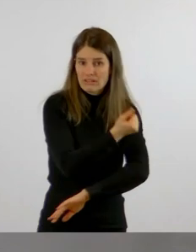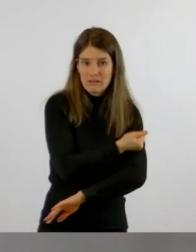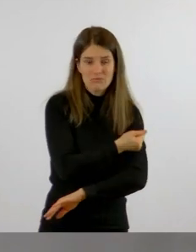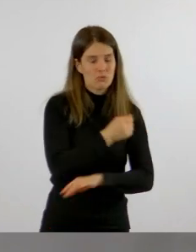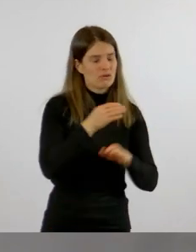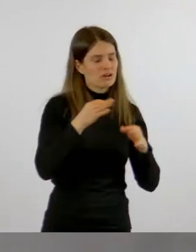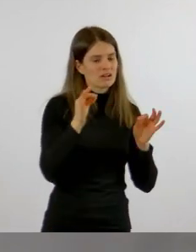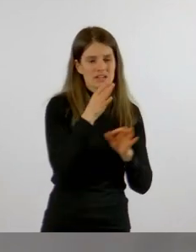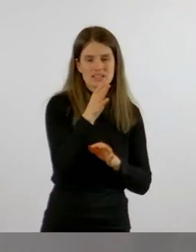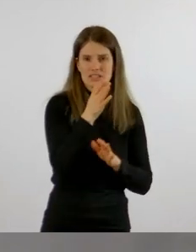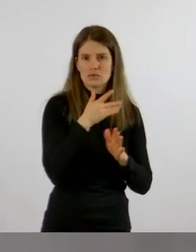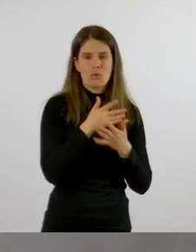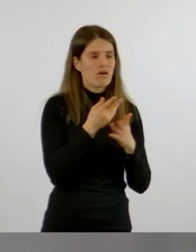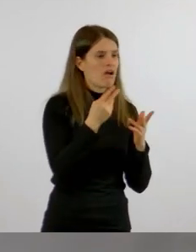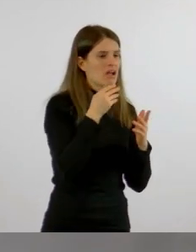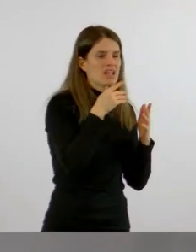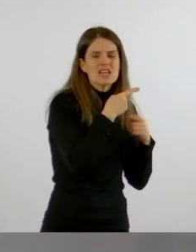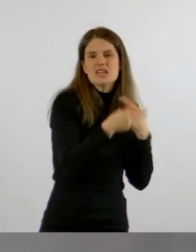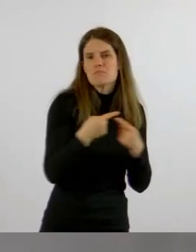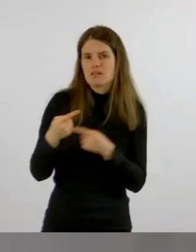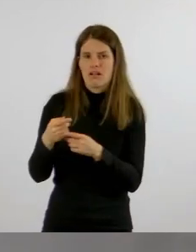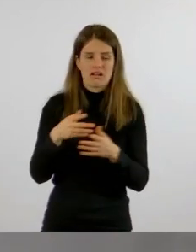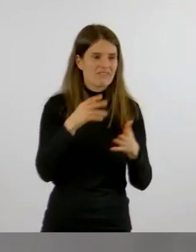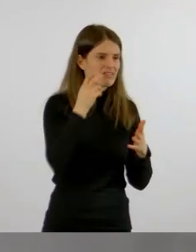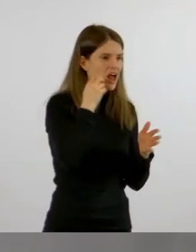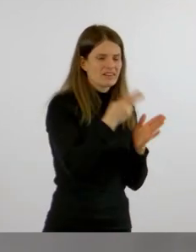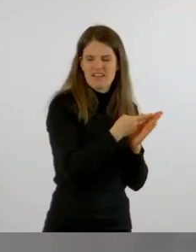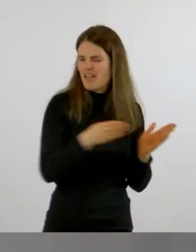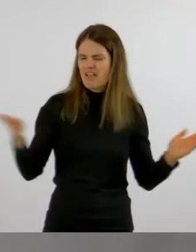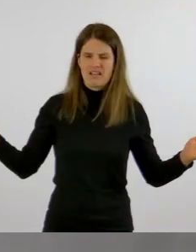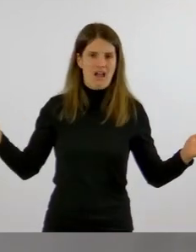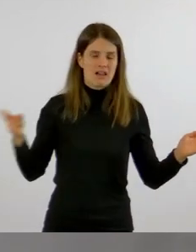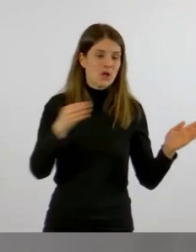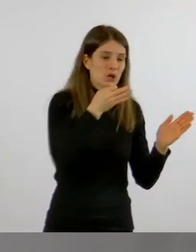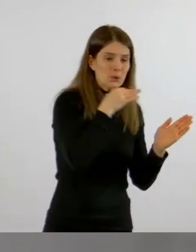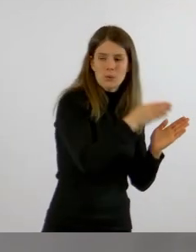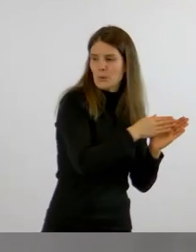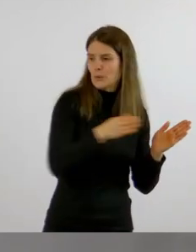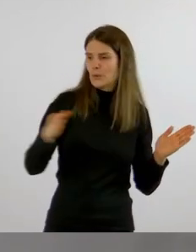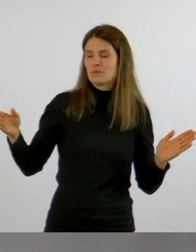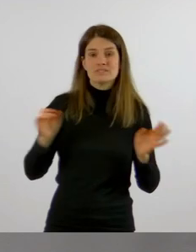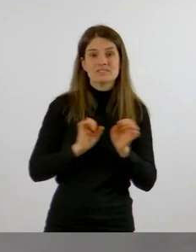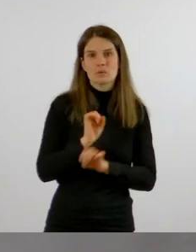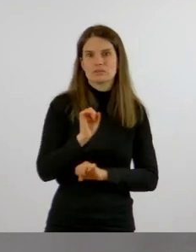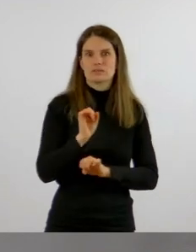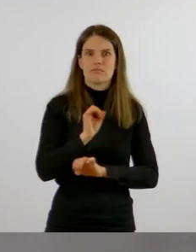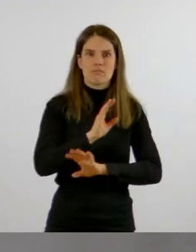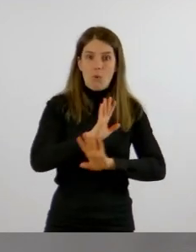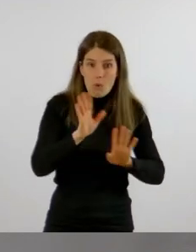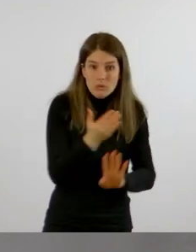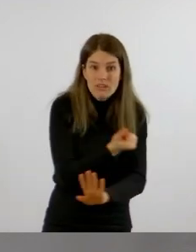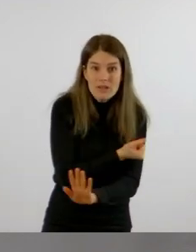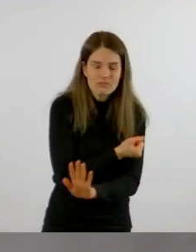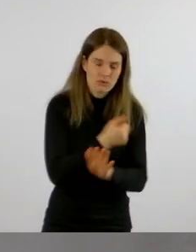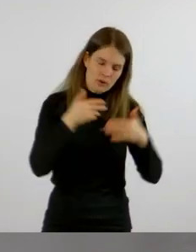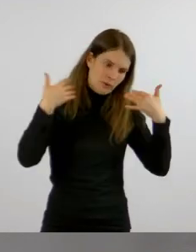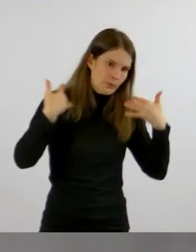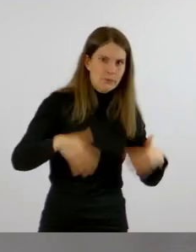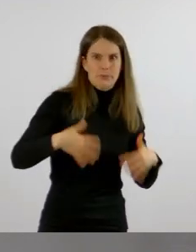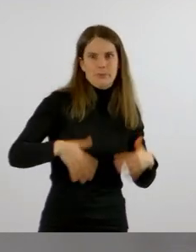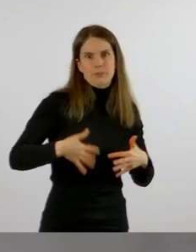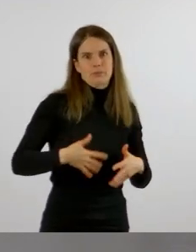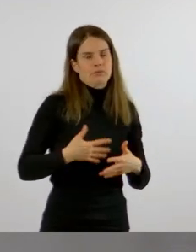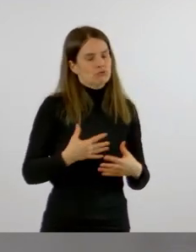jeden Alters. Also das heißt, auch für junge Menschen, die ungeimpft sind, besteht das